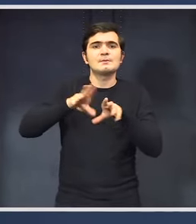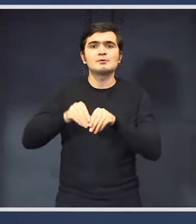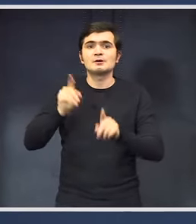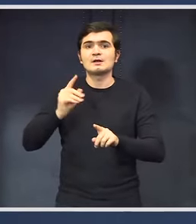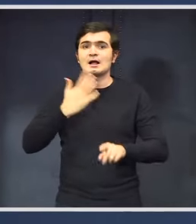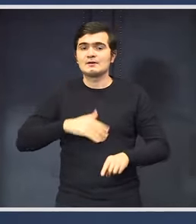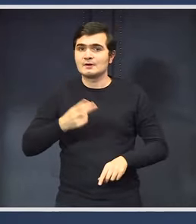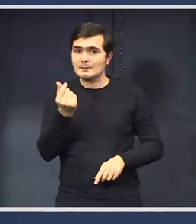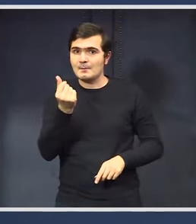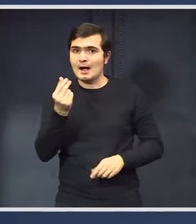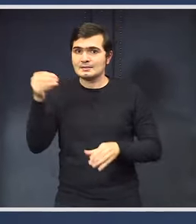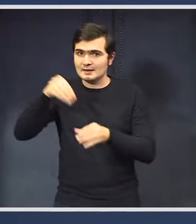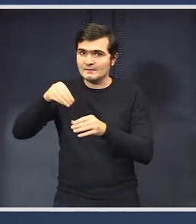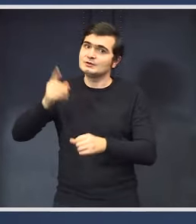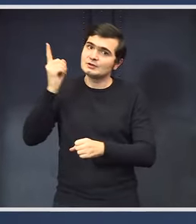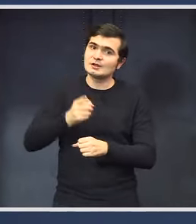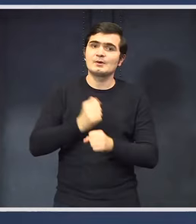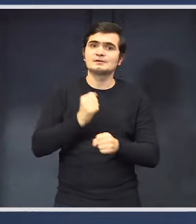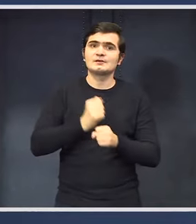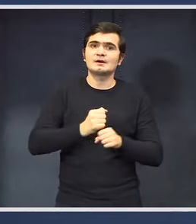investiții, trebuie să faci reformă.